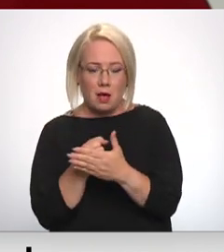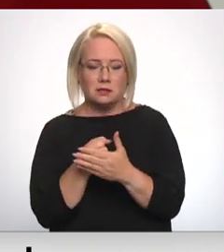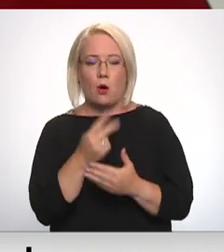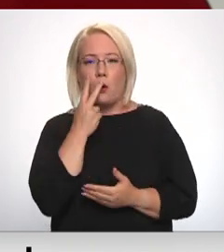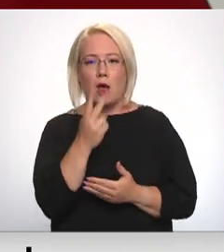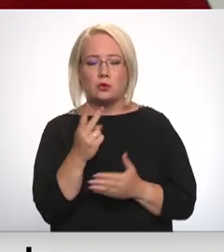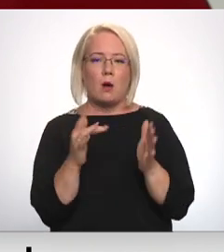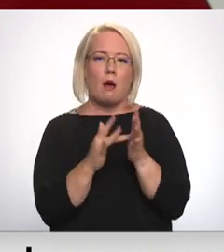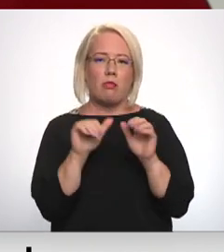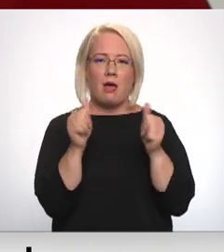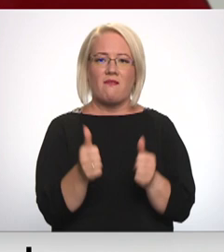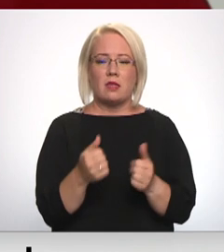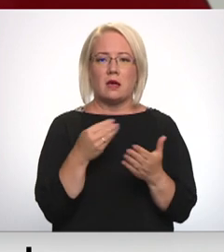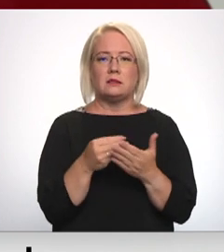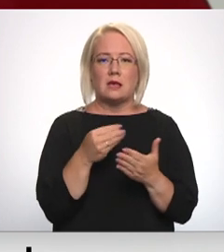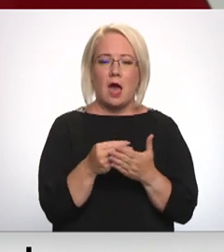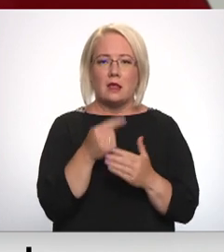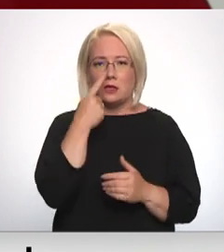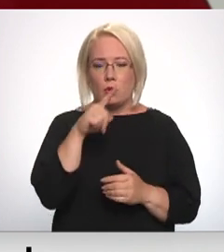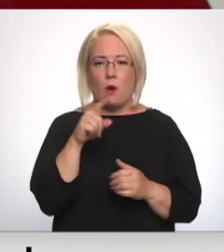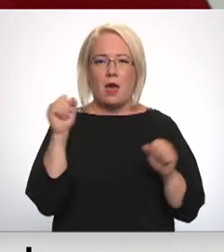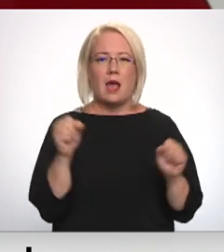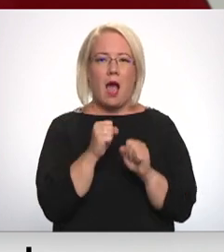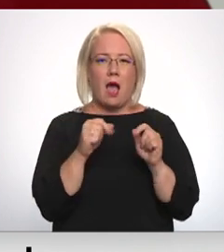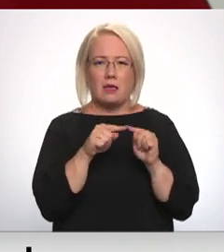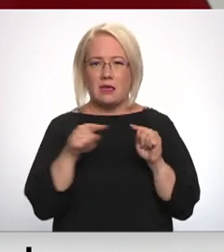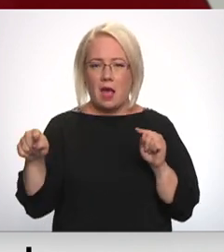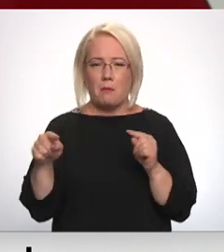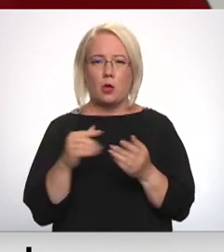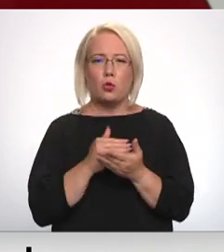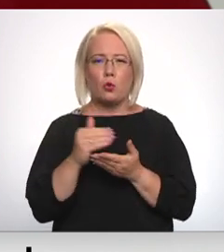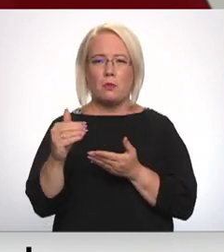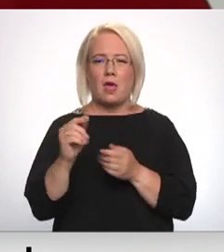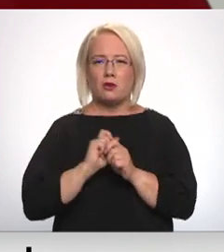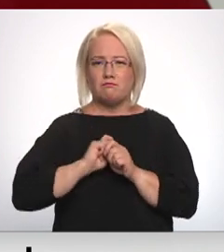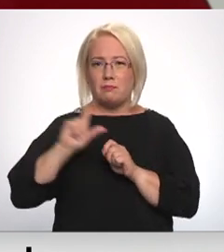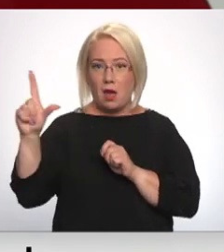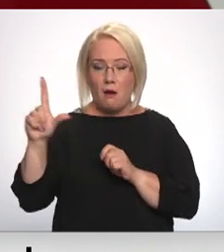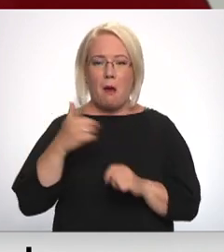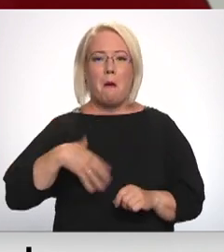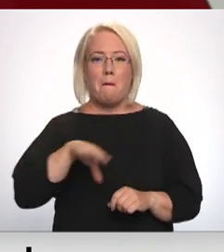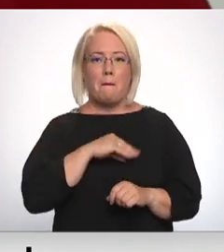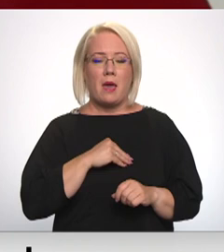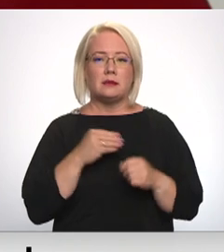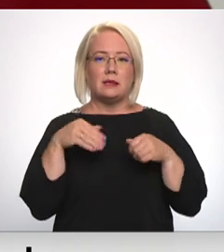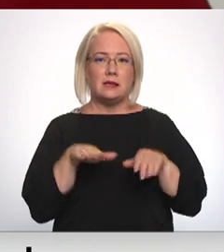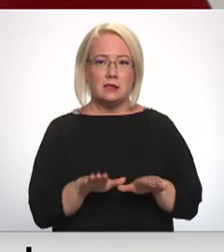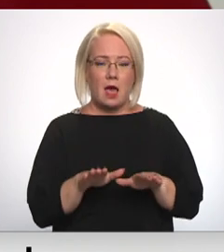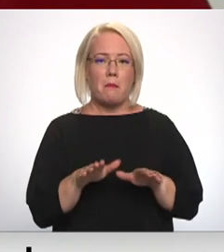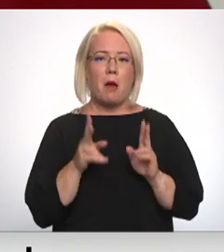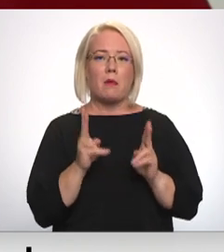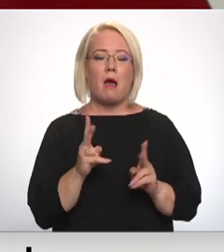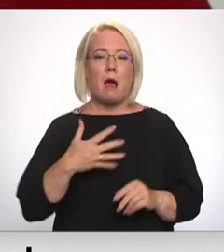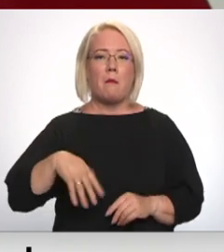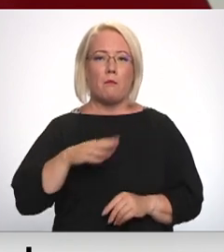veidā cenas kopš jāņiem ir turpinājušas virzīties augšup, mēs izlēmām, ka